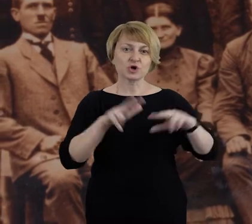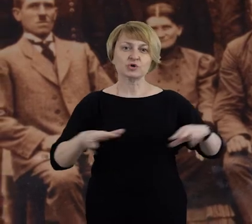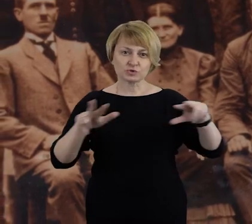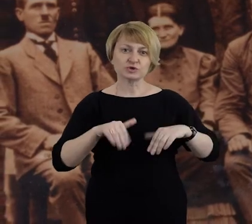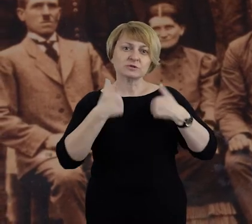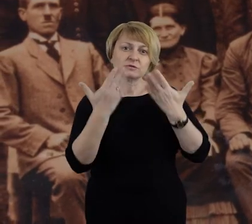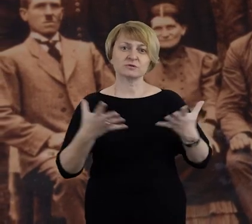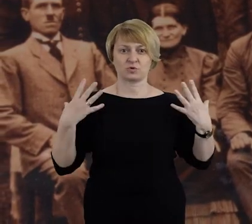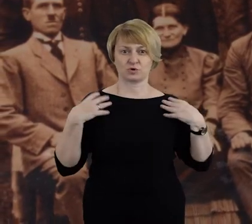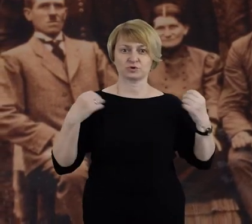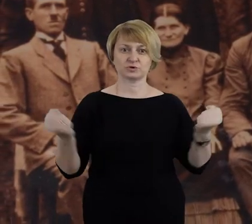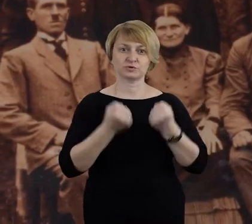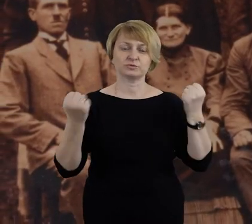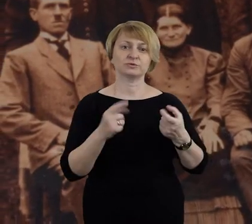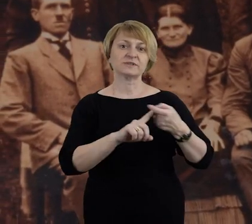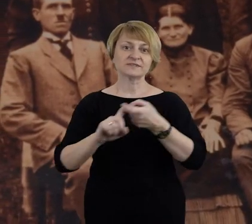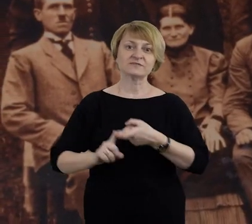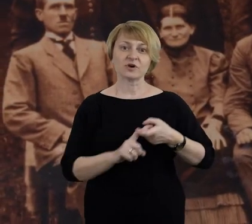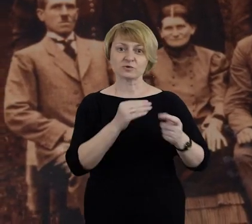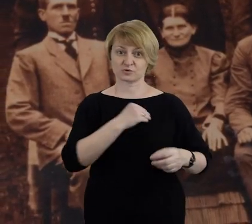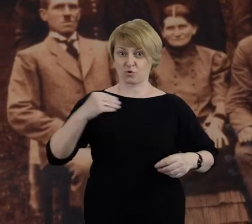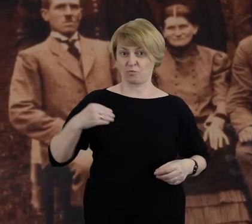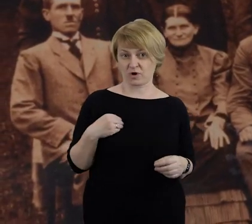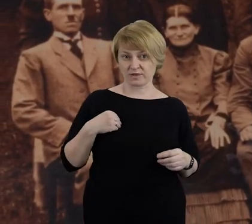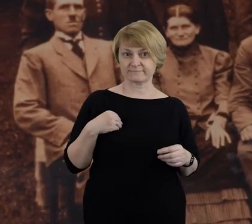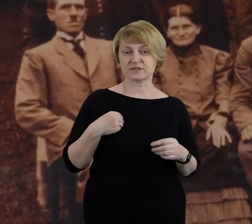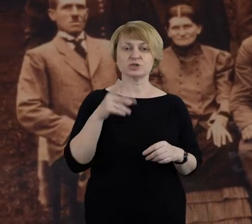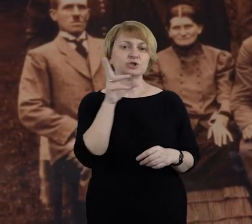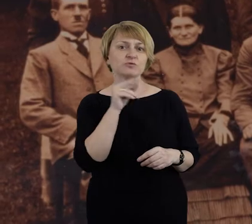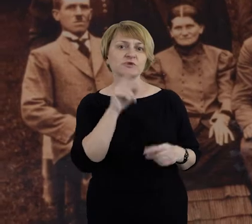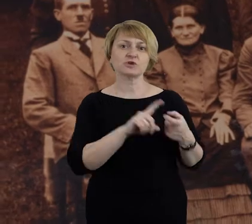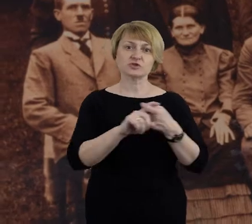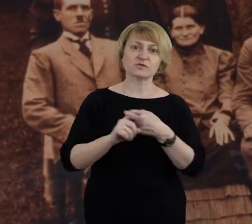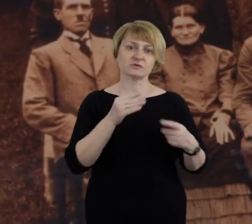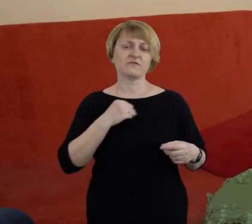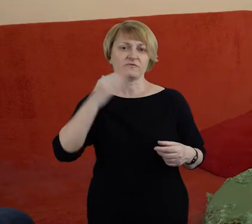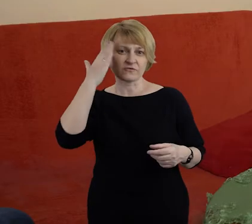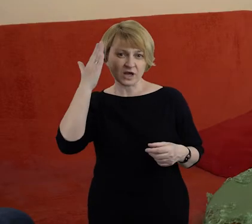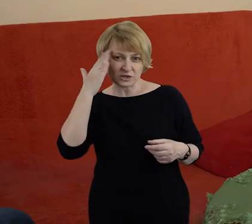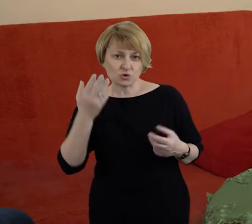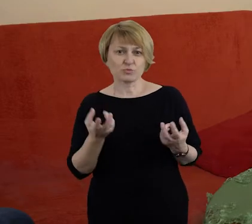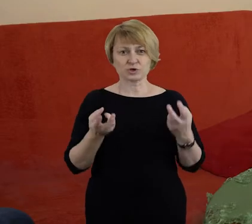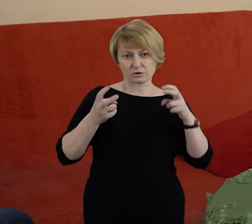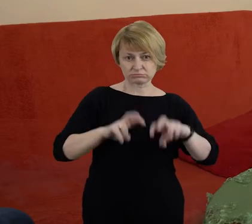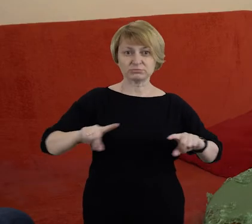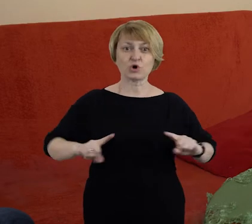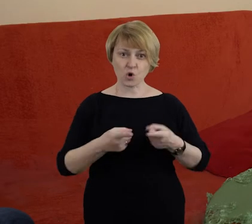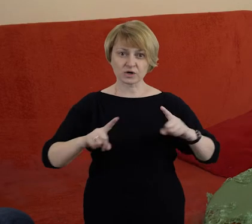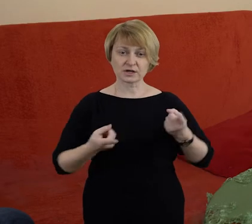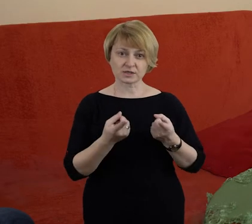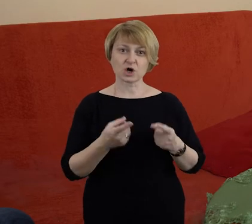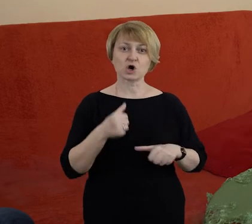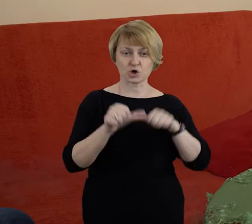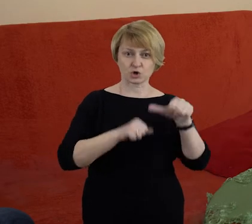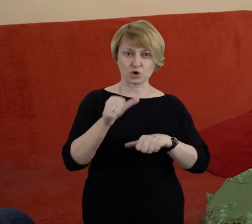życie działalności w Związku Polaków. Nawet jak się nie określało tego jako Związek Polaków, bo wiadomo, że jako taka struktura